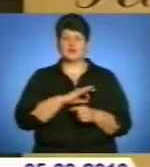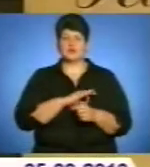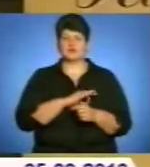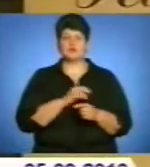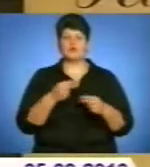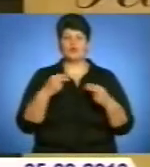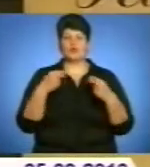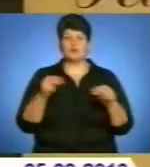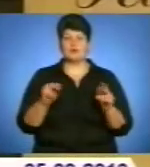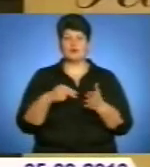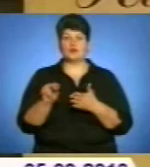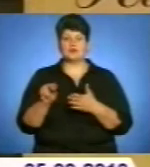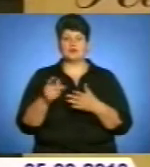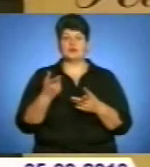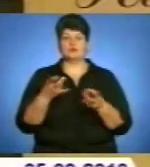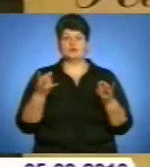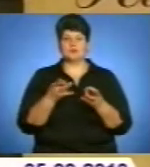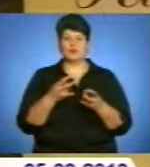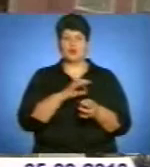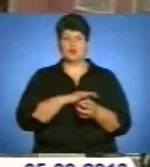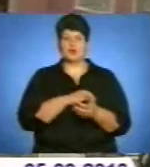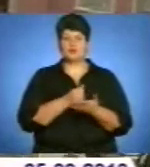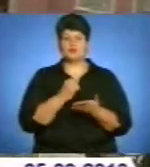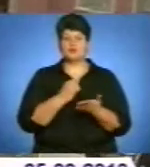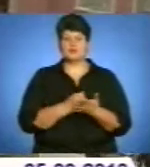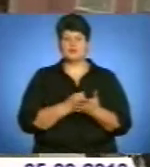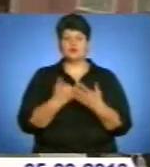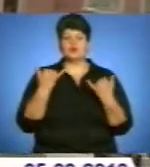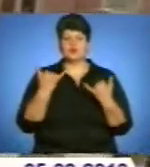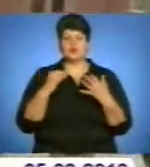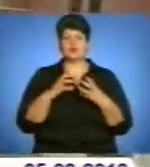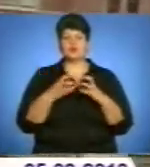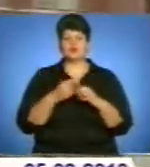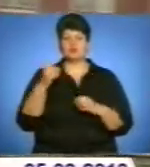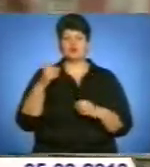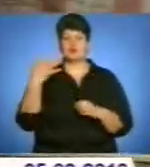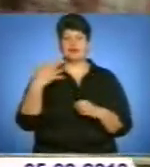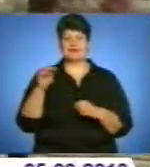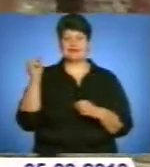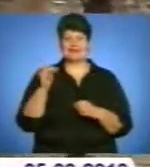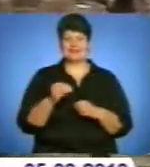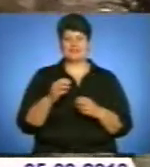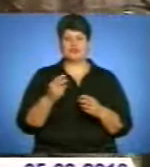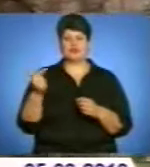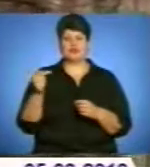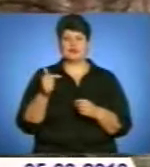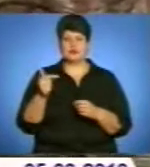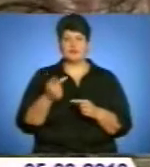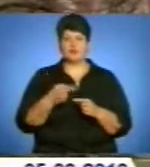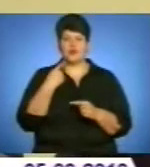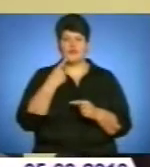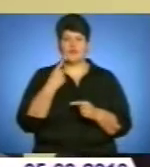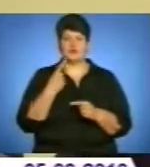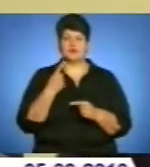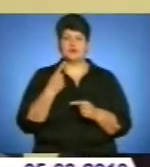год купівлі-продажу, які підлягають нотаріальному посвідченню. На сьогодні ймовірна сума обмеження – 150 тисяч гривень, розповідає заступник голови Нацбанку.